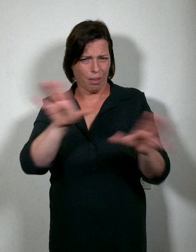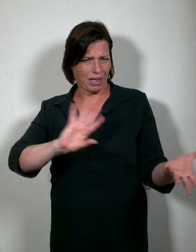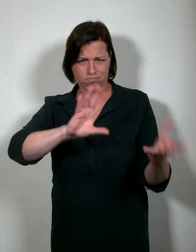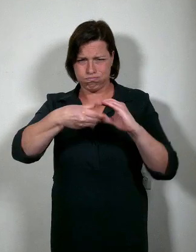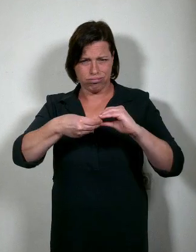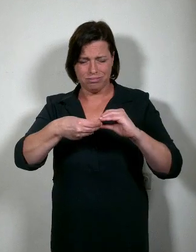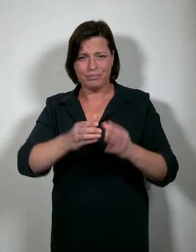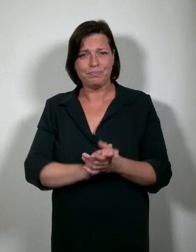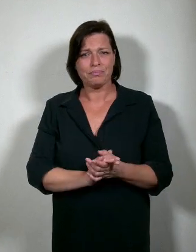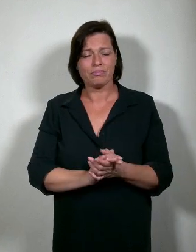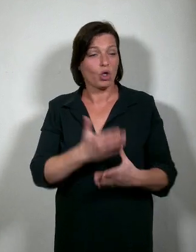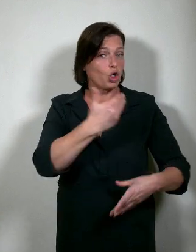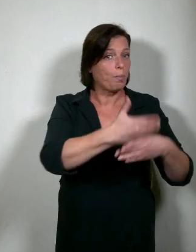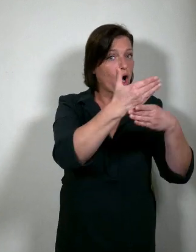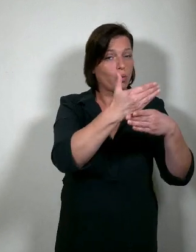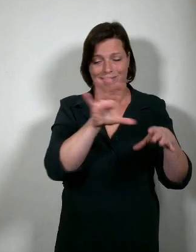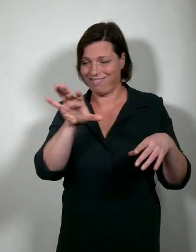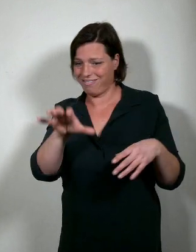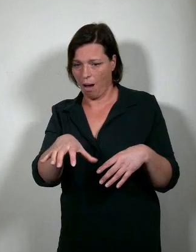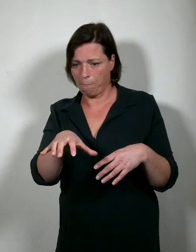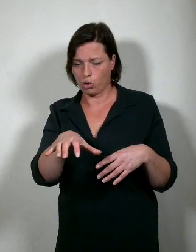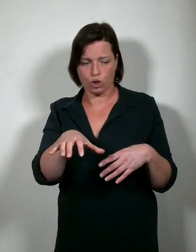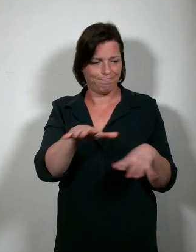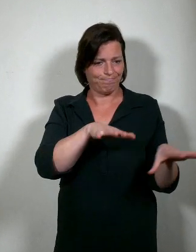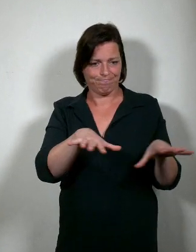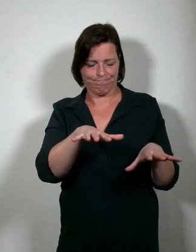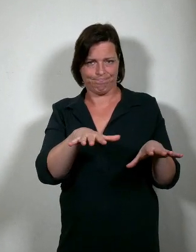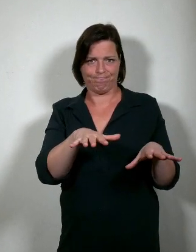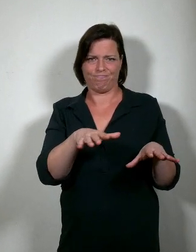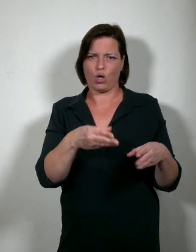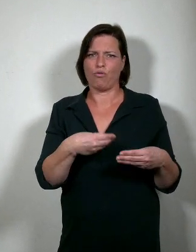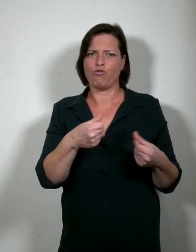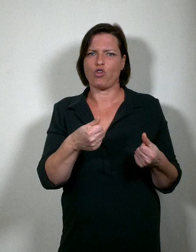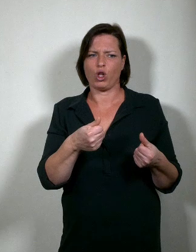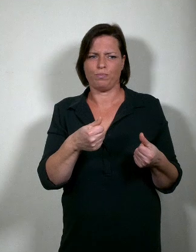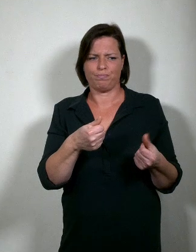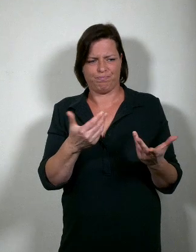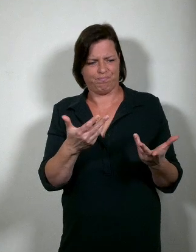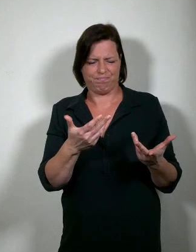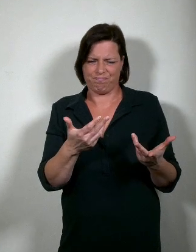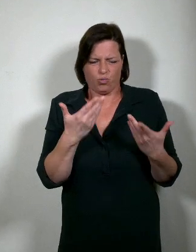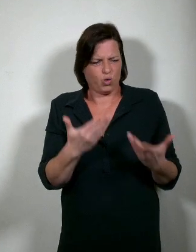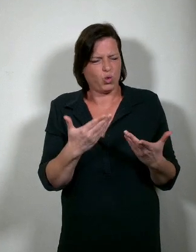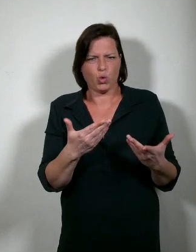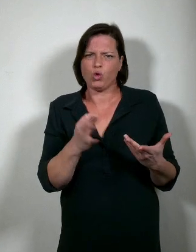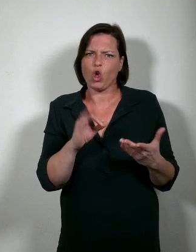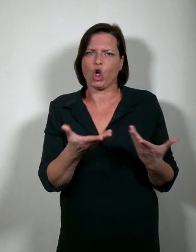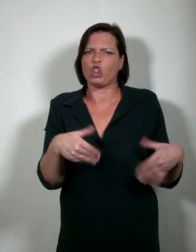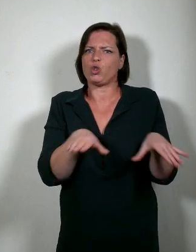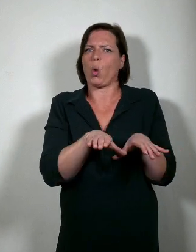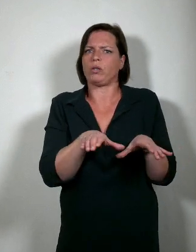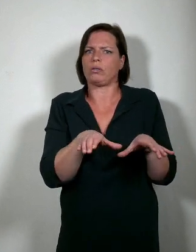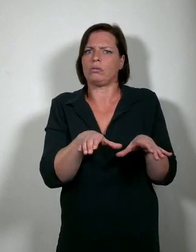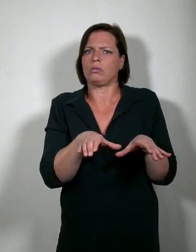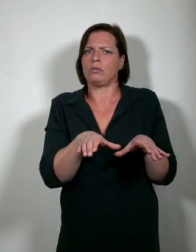We willen gebouwen en campuses die minder gesloten aanvoelen dan vandaag het geval is. We willen geen eilanden in